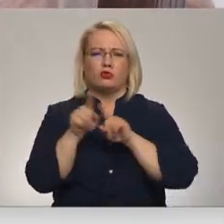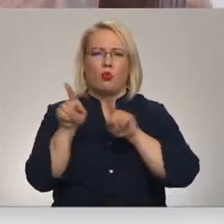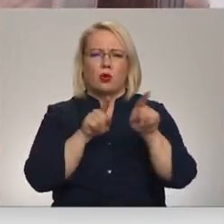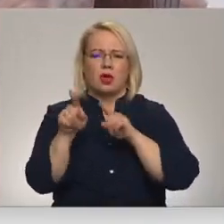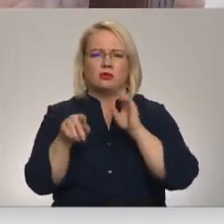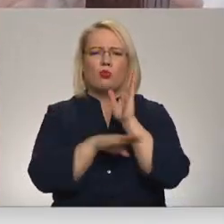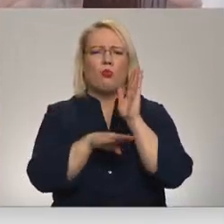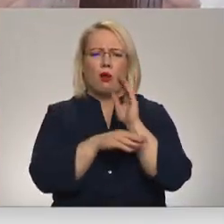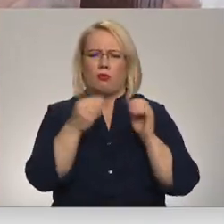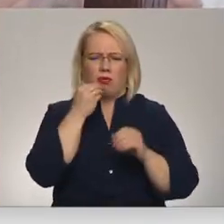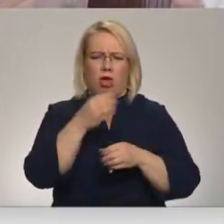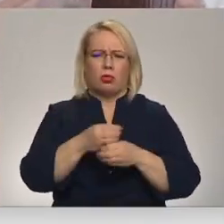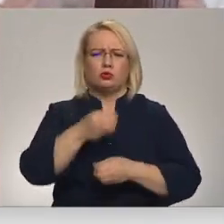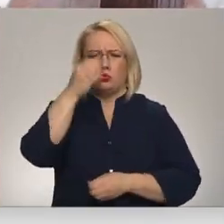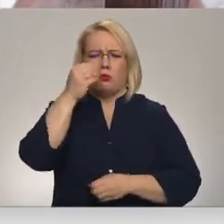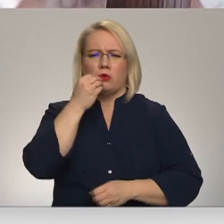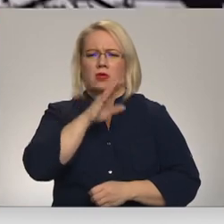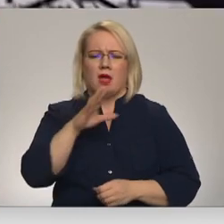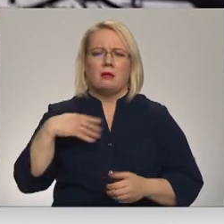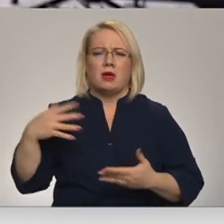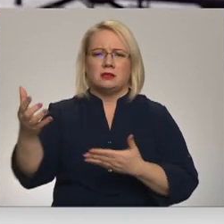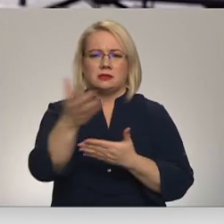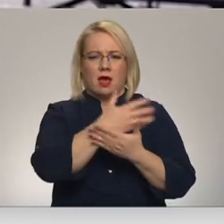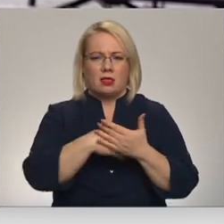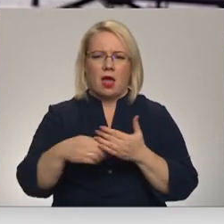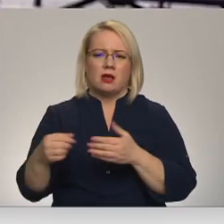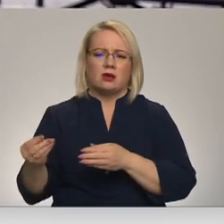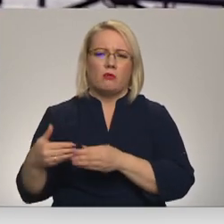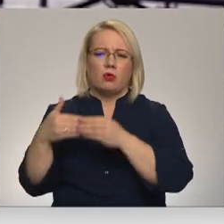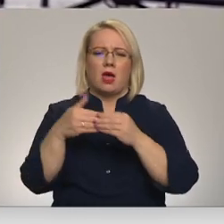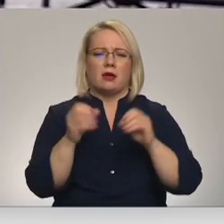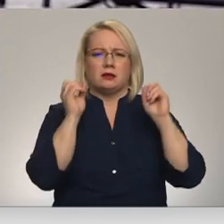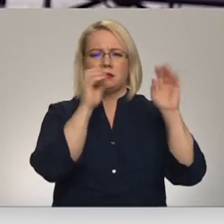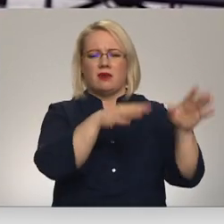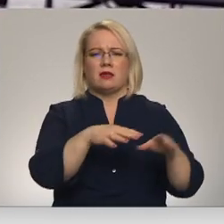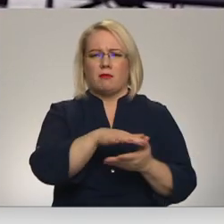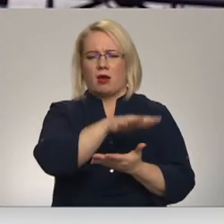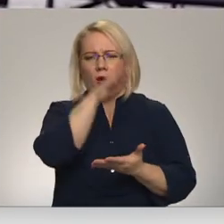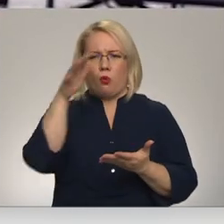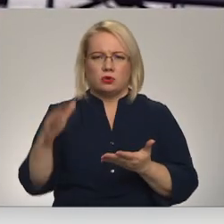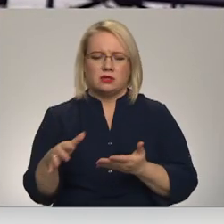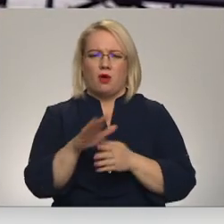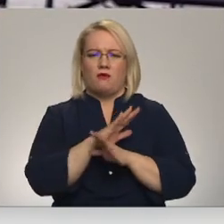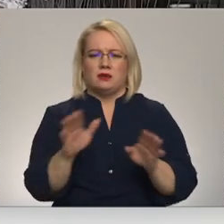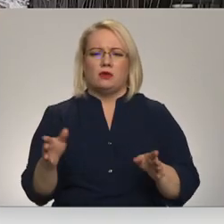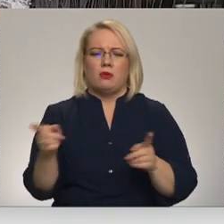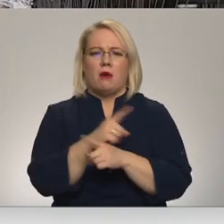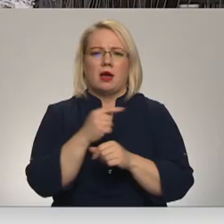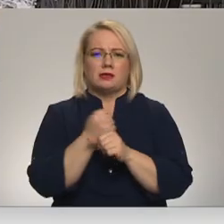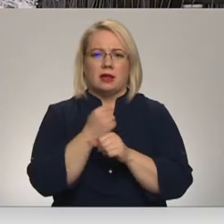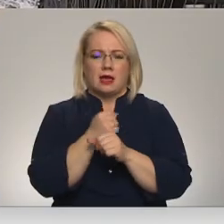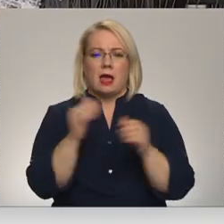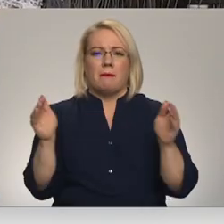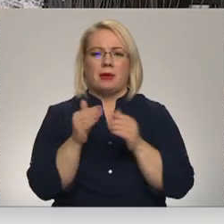Ko, viņi needīs? Tumbru viņi needīs. Tumburs mēs vēl salasām un aizvadam, mūs ir kaudzēt, saliekām visu to pārstrādājumu. Mini